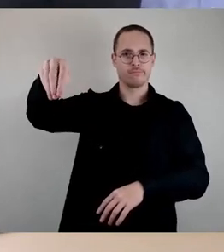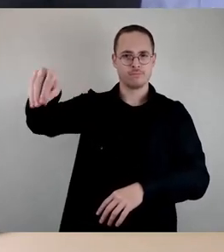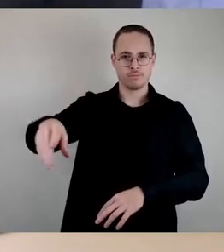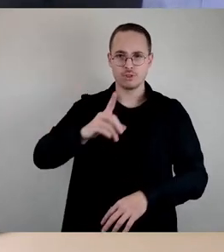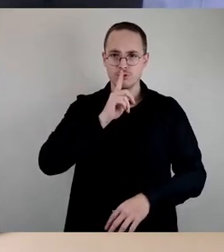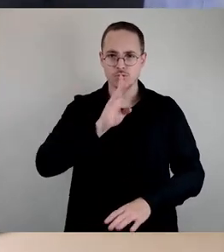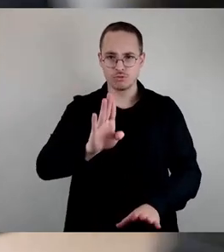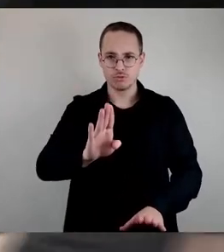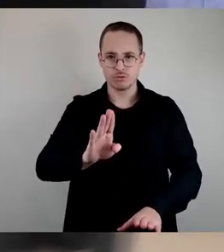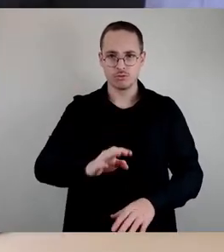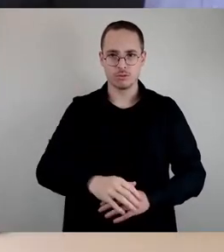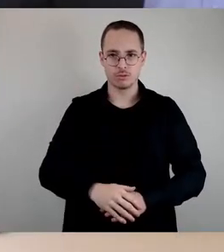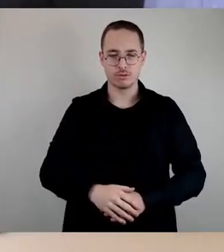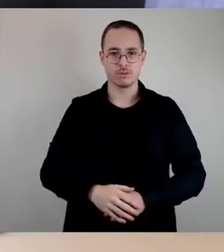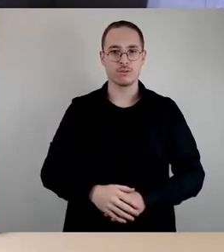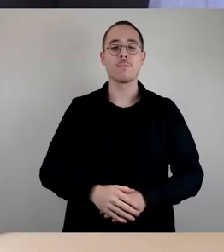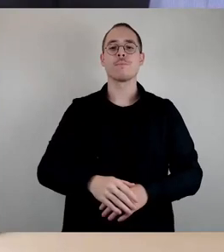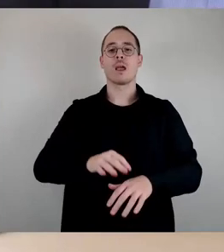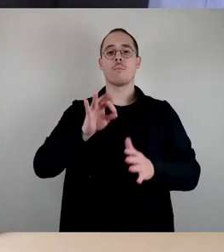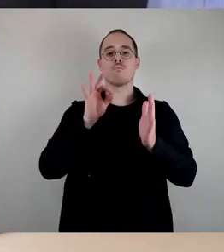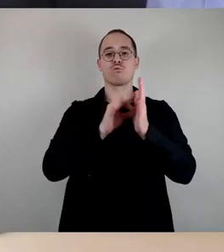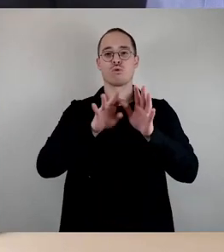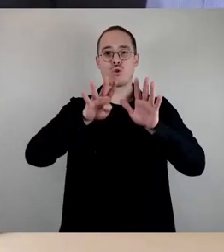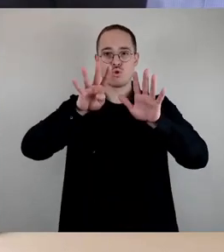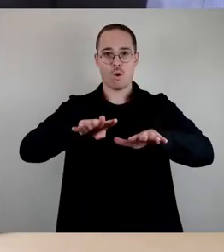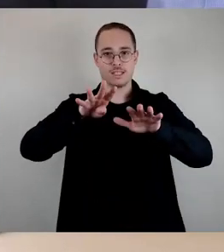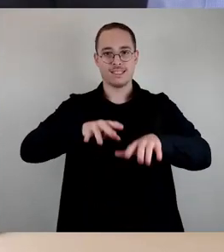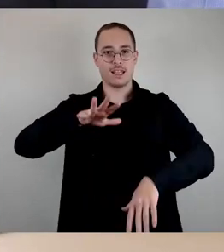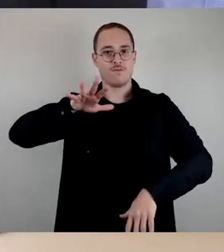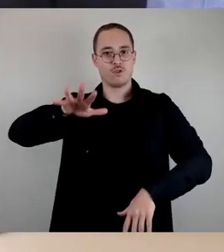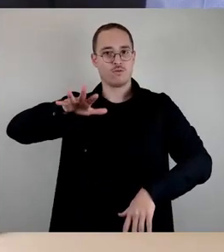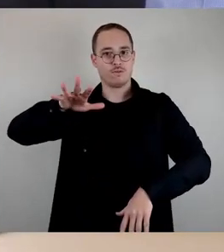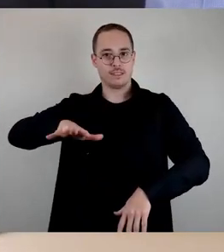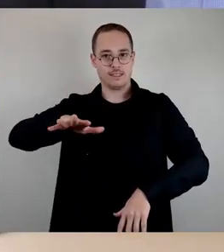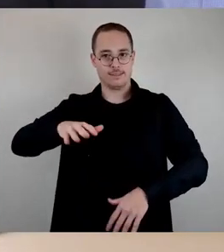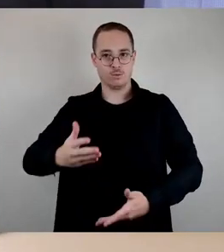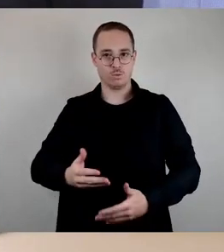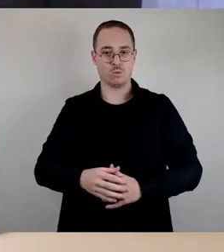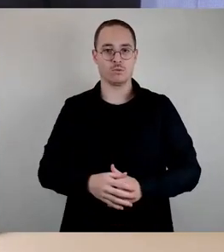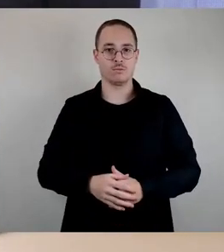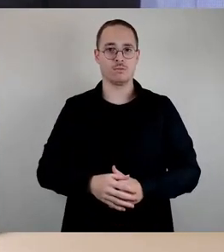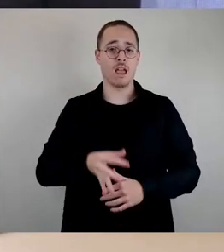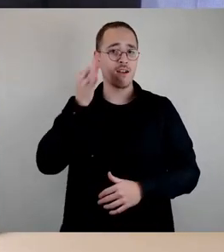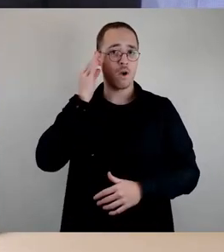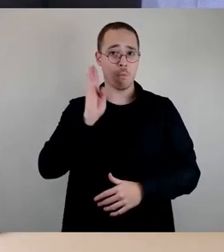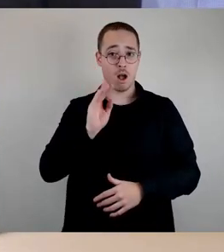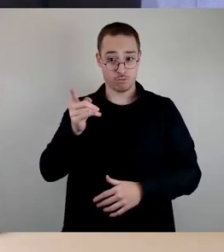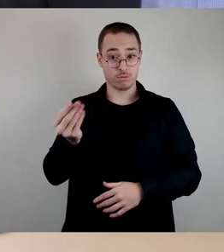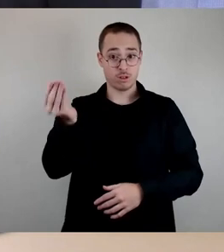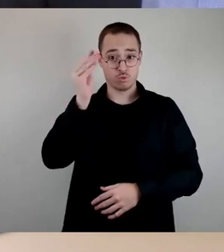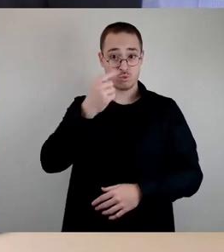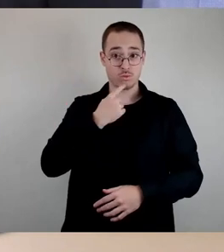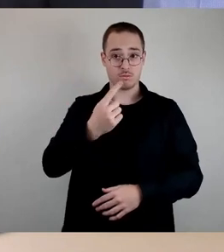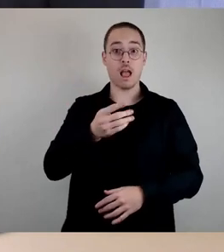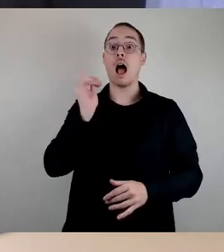der Punkt 19,15 zu behandeln. Frau Barkow, dazu. Ja, habe einen Antrag zur